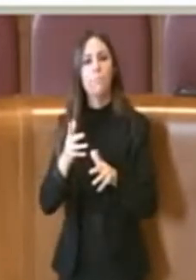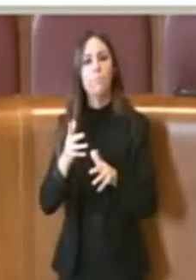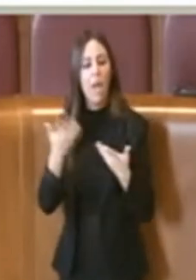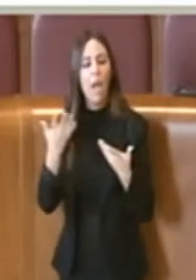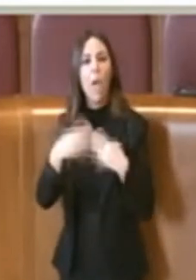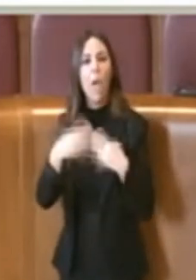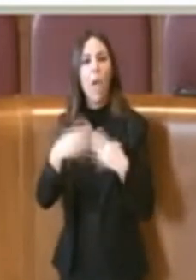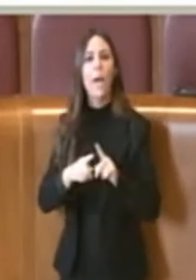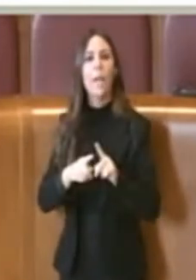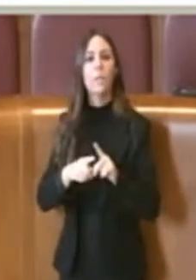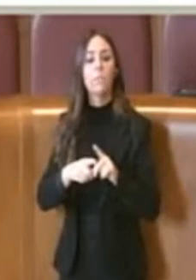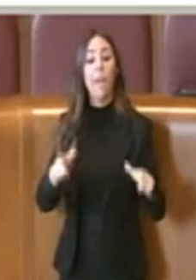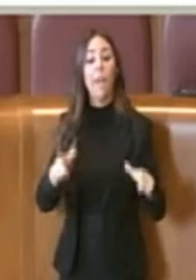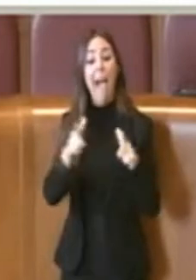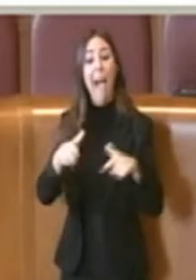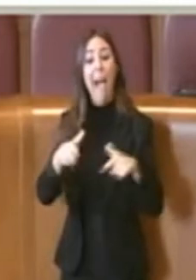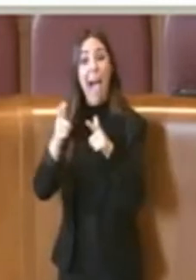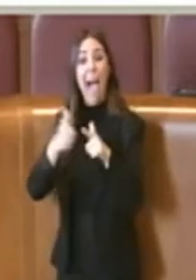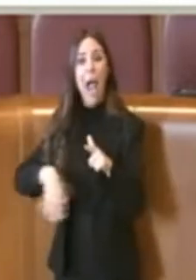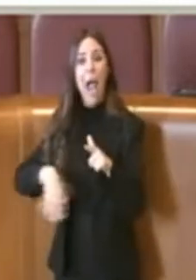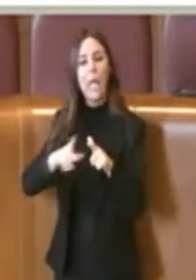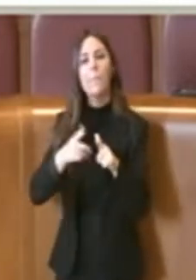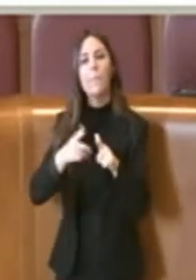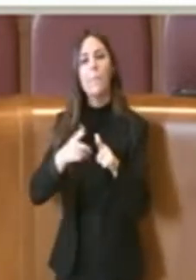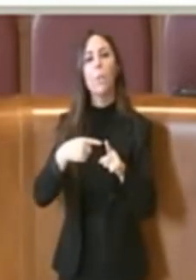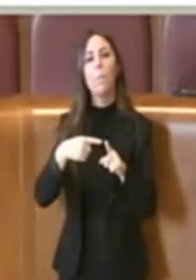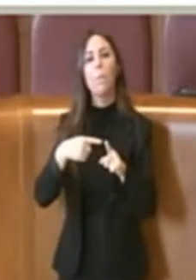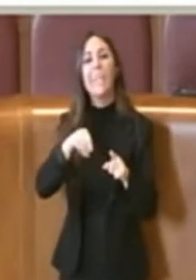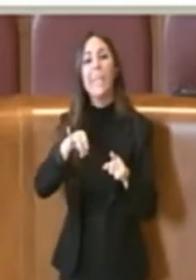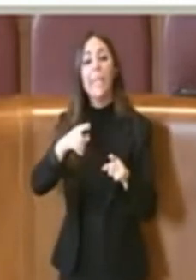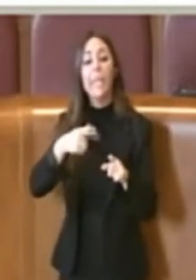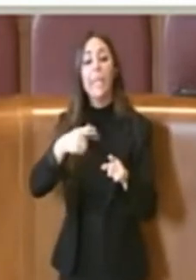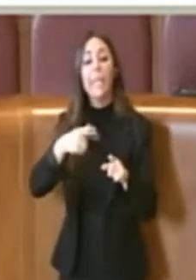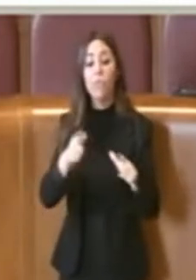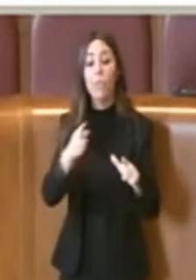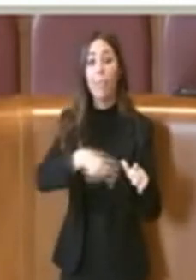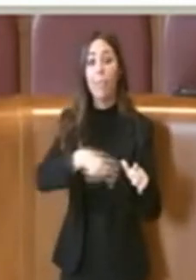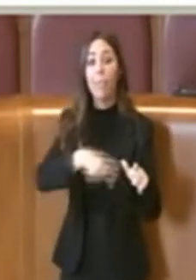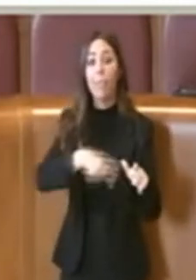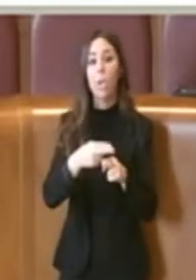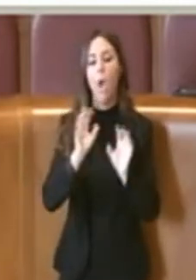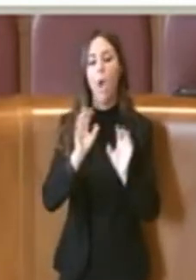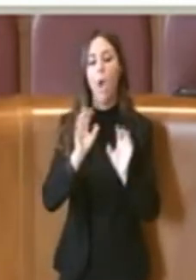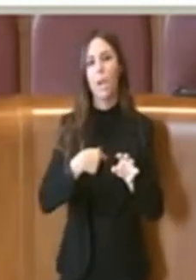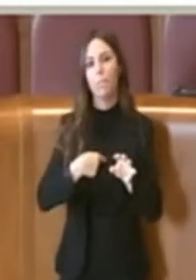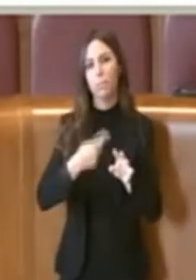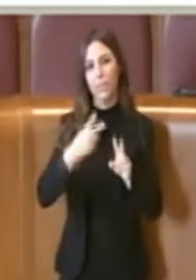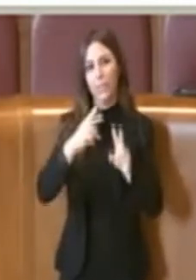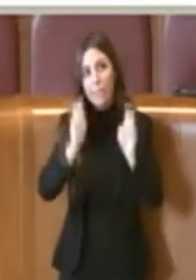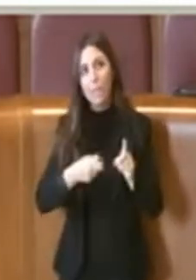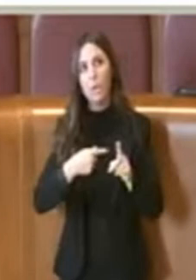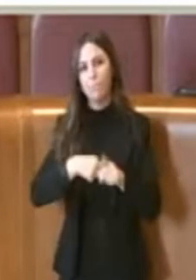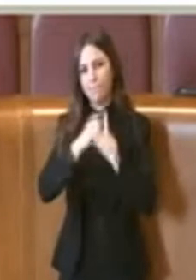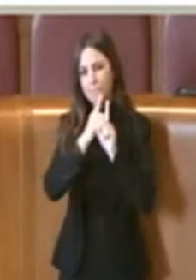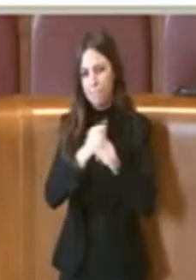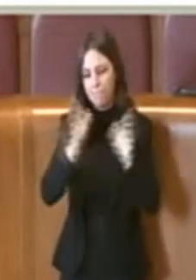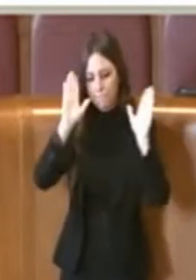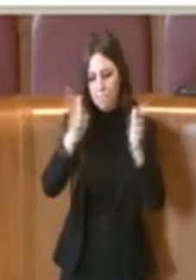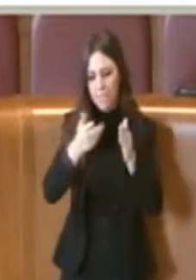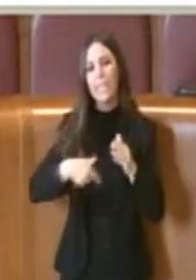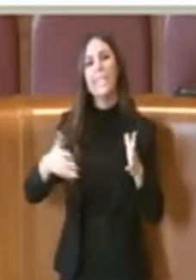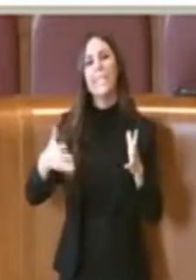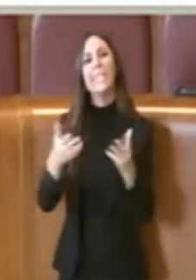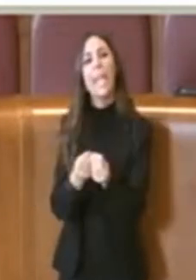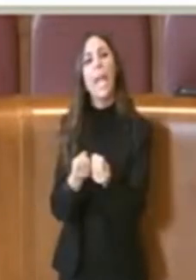gran parte ovviamente del patrimonio arboreo dei pini della nostra città. Un tema che abbiamo seguito attentamente in Commissione Ambiente, insieme alla Commissione,